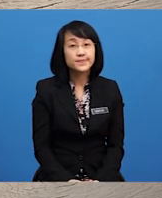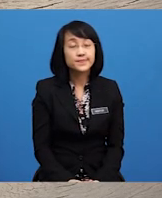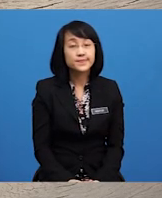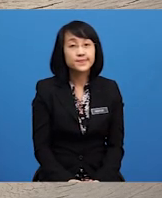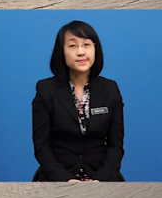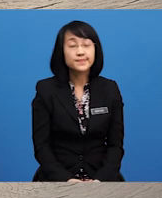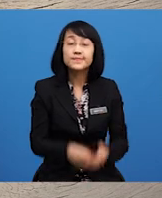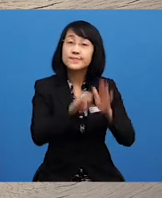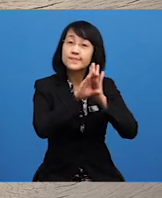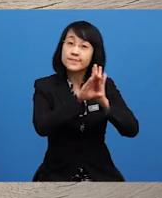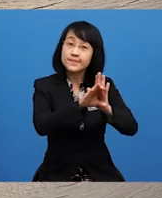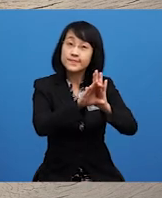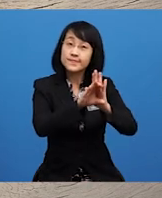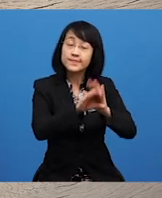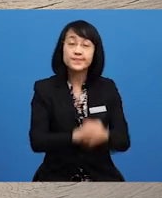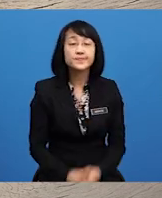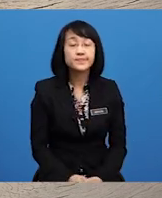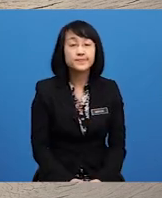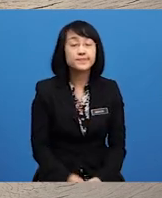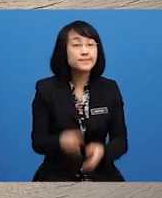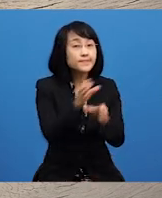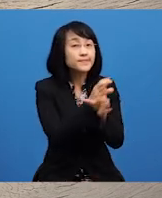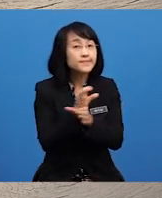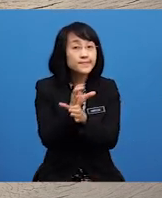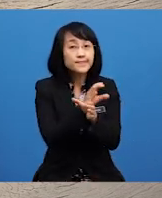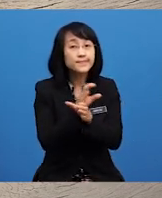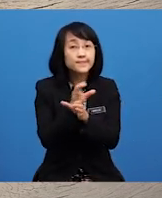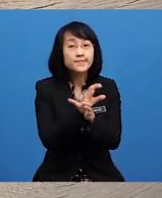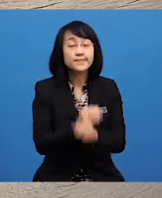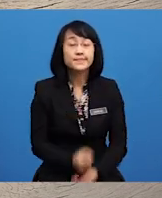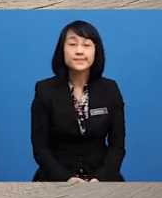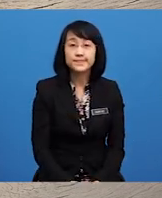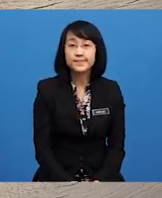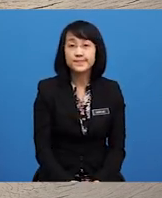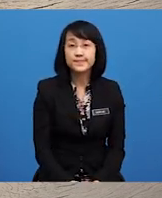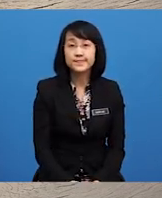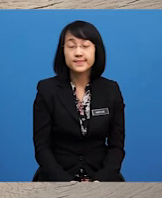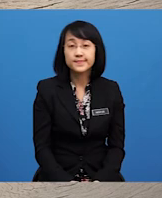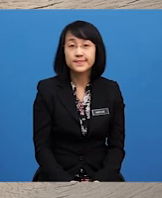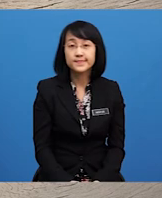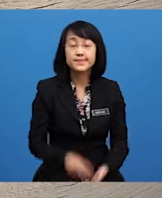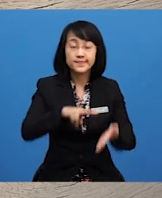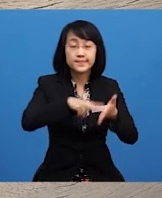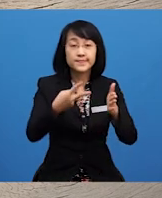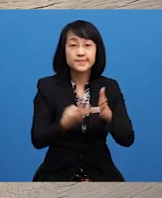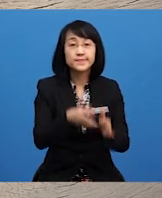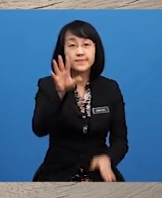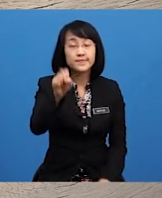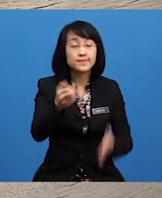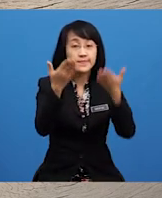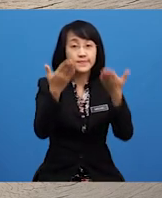Contoh Perihatin Perihatin Permaksud Mengambil Berat